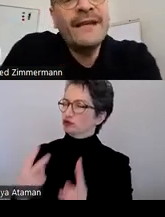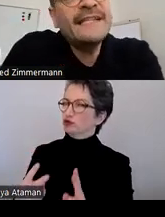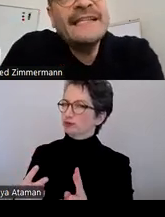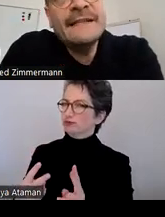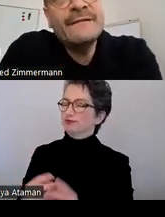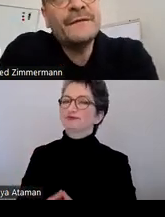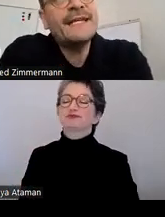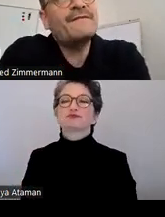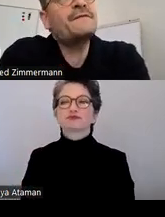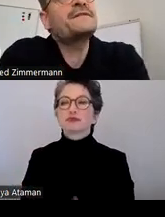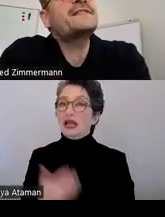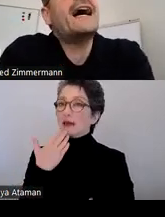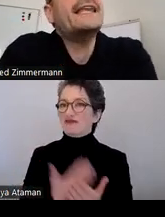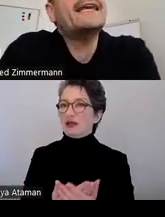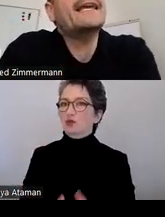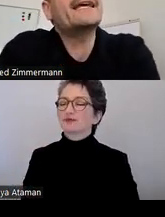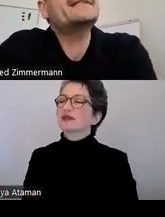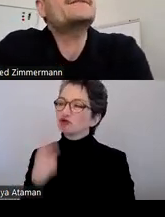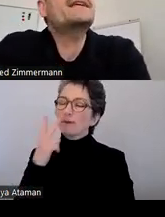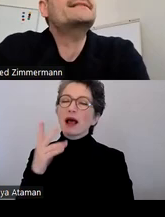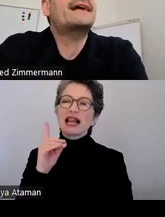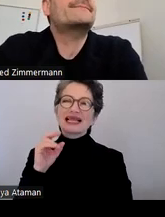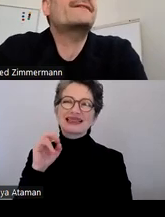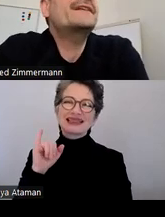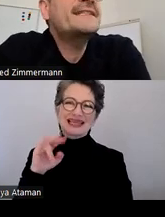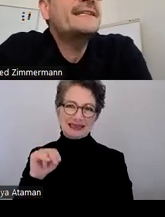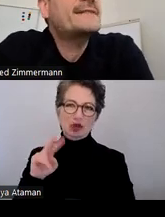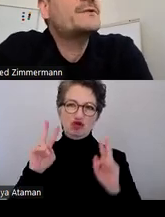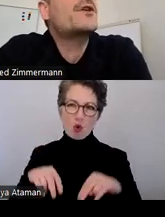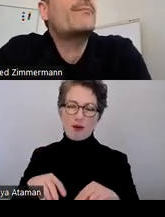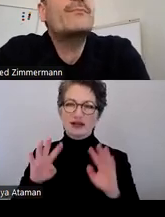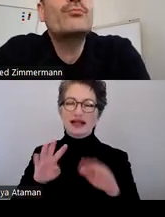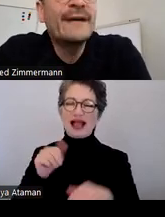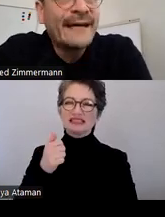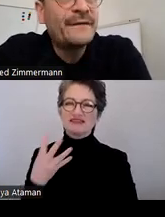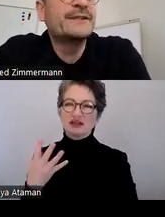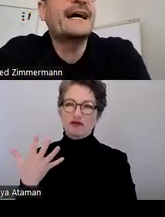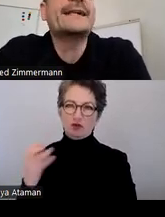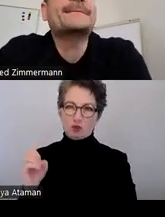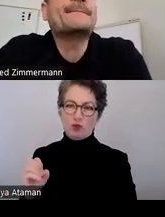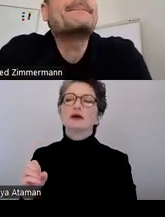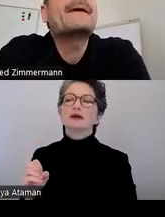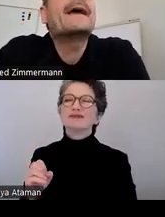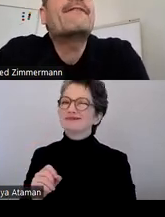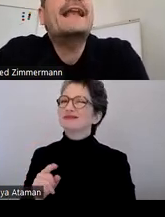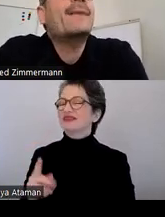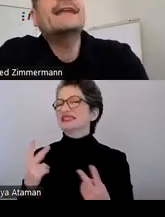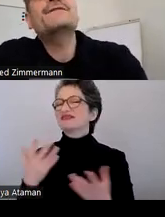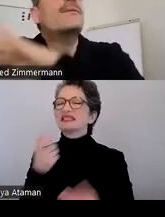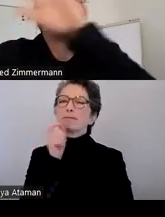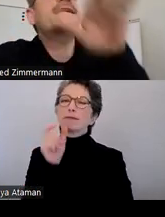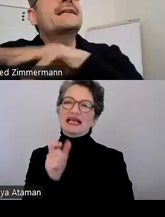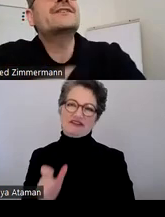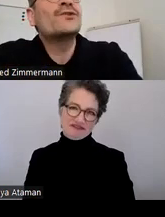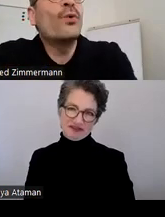Wenn wir in die DIN 1450 reingehen, dann ist zunächst erstmal wichtig, dass wir uns nochmal über Begriffe unterhalten. Weil am